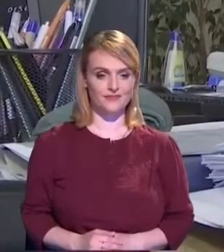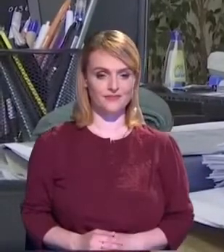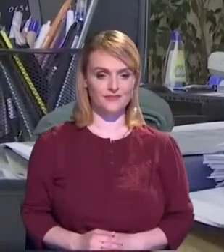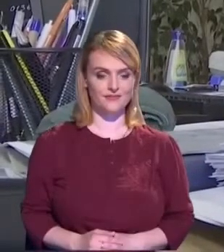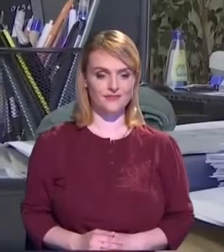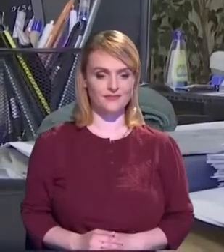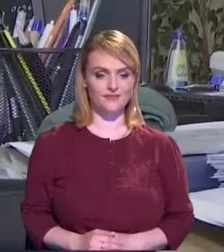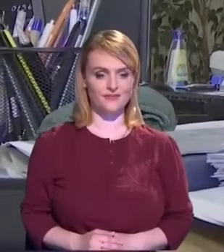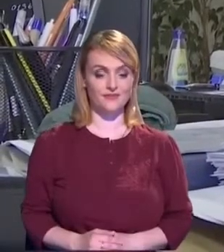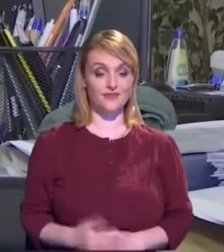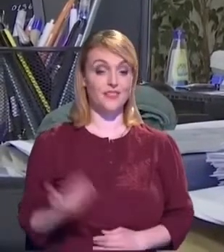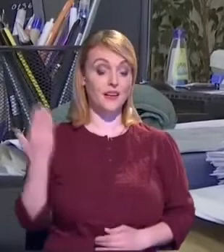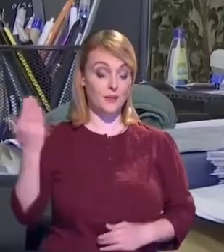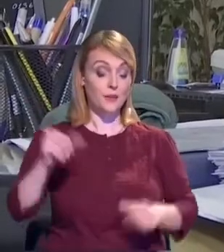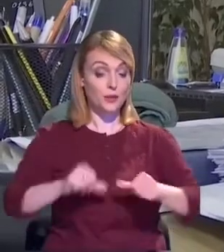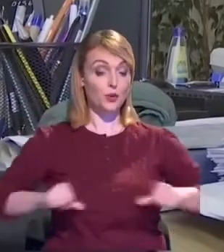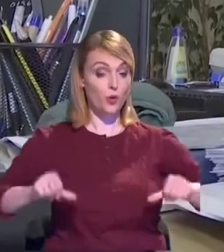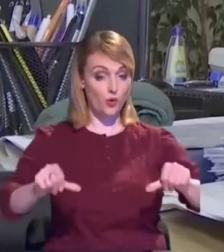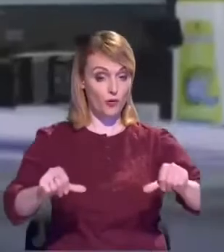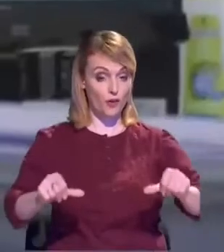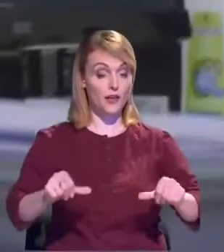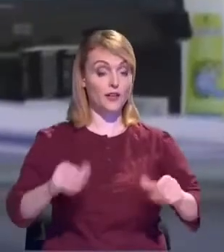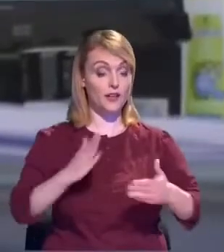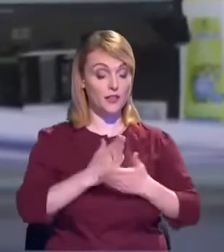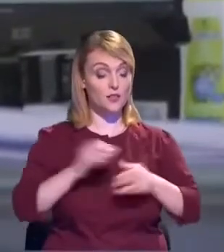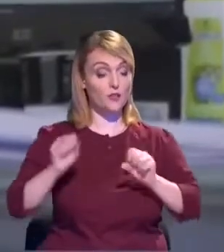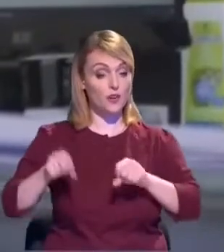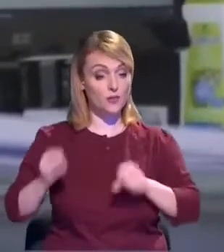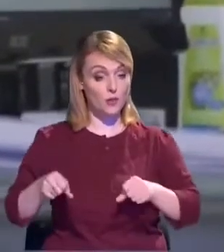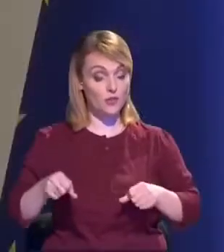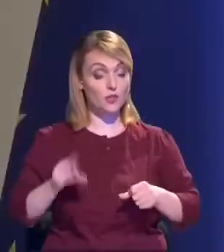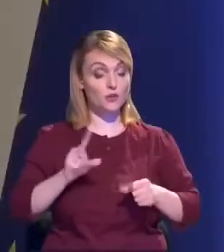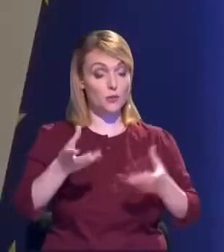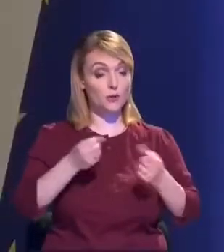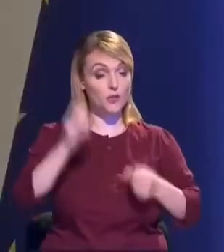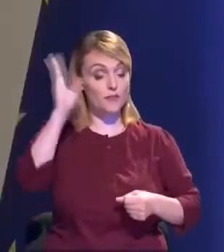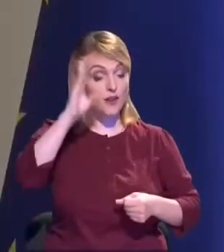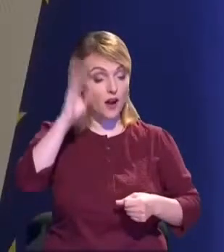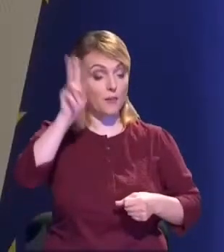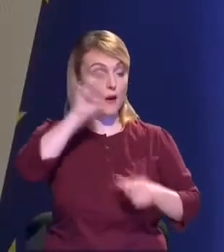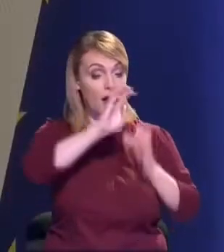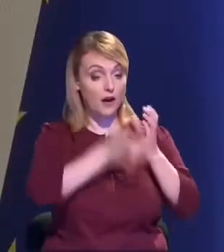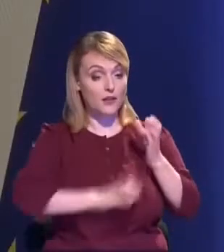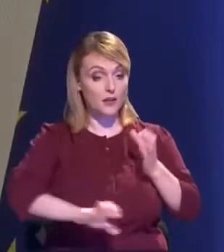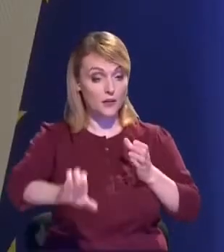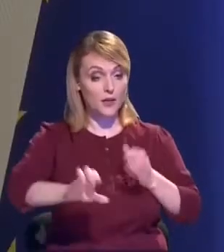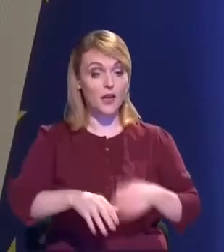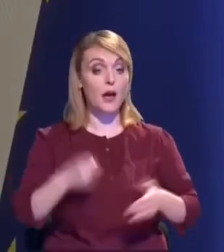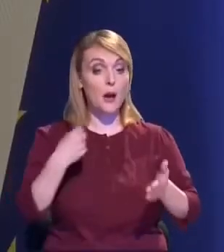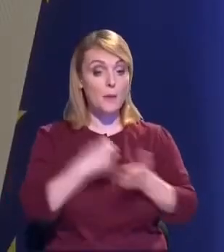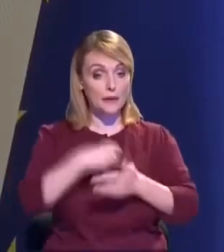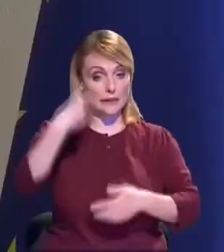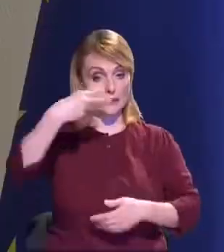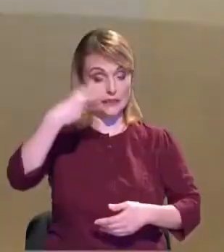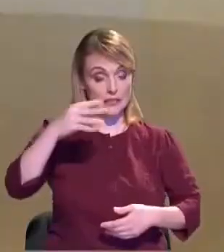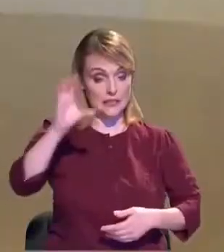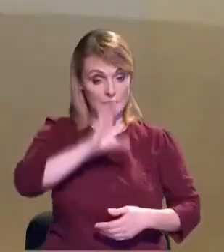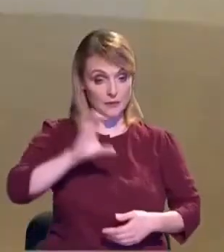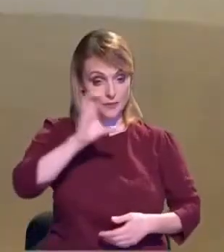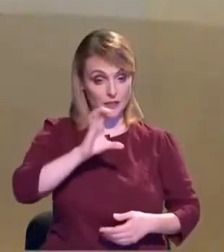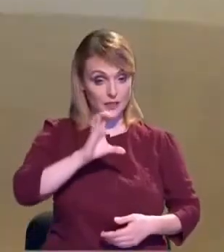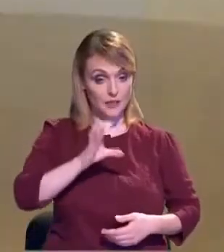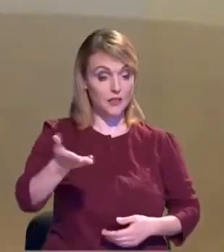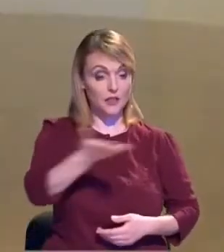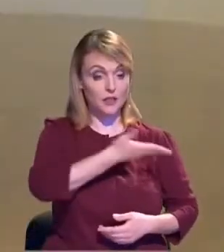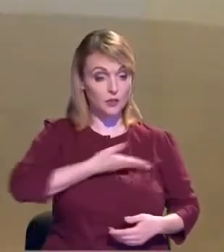Pentru guvern este o prioritate accesul la apă, canalizare. Până la 30 septembrie, noi